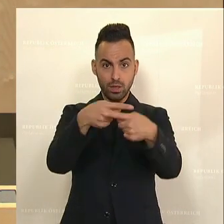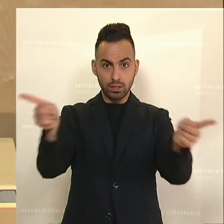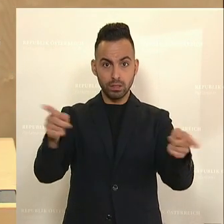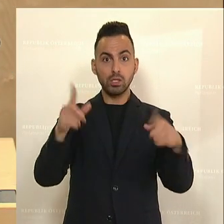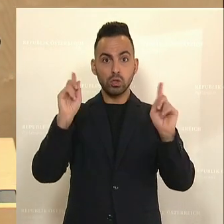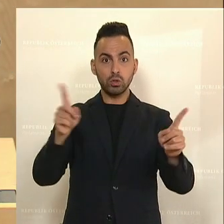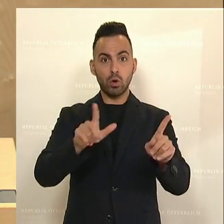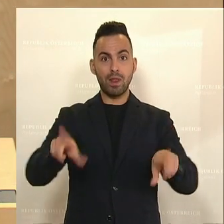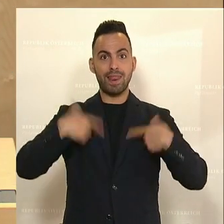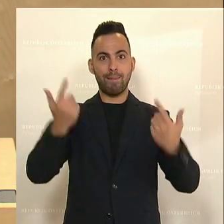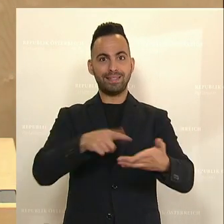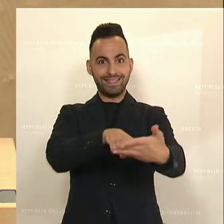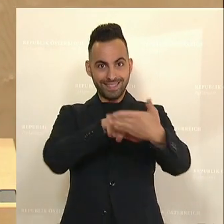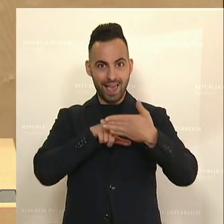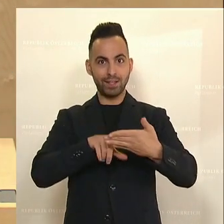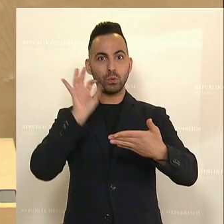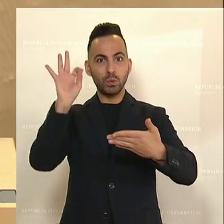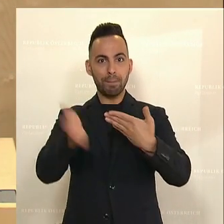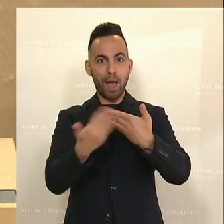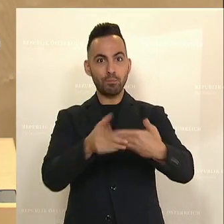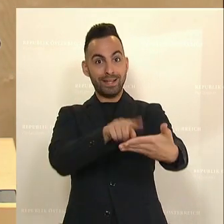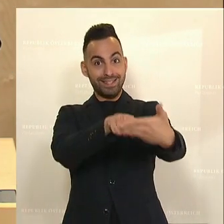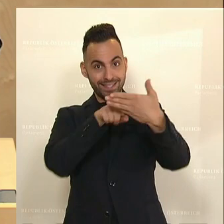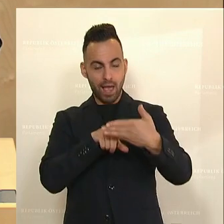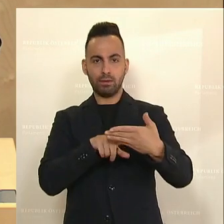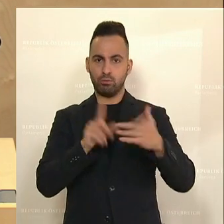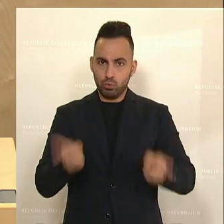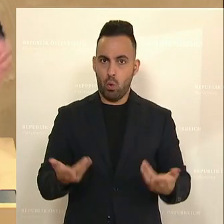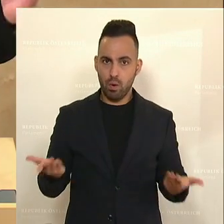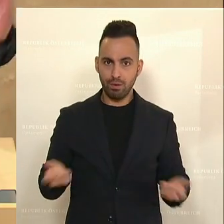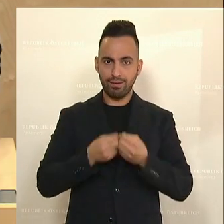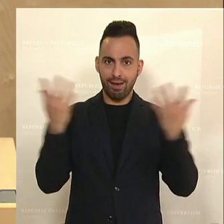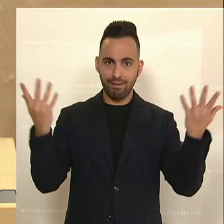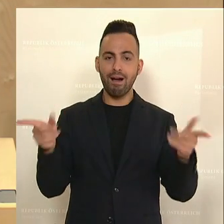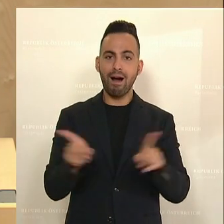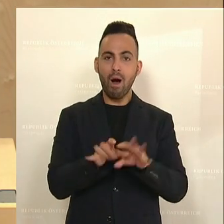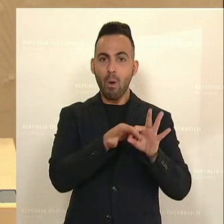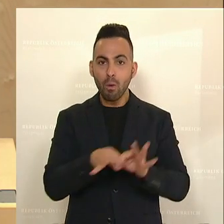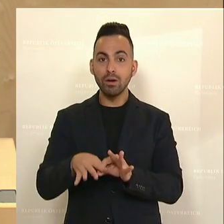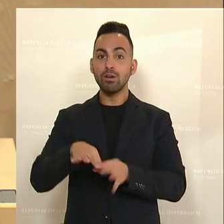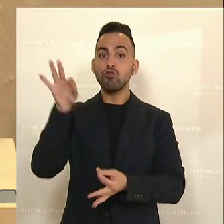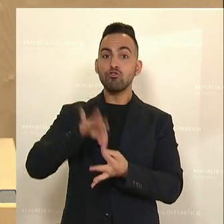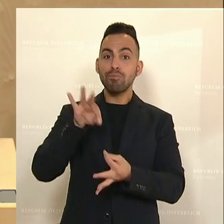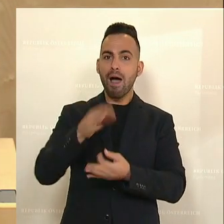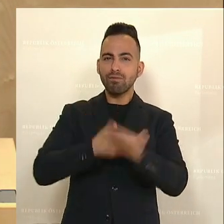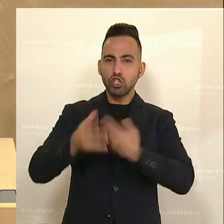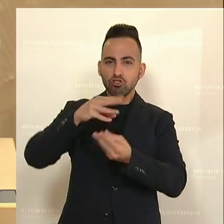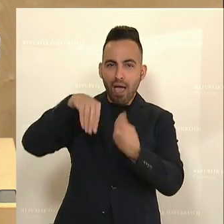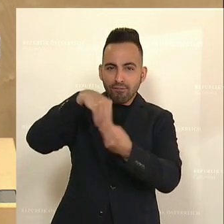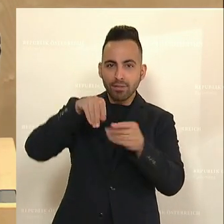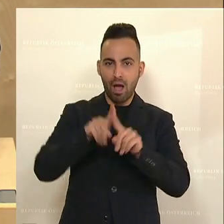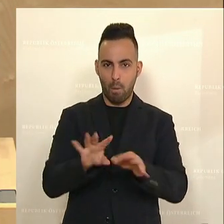vorleben und das als gutes Beispiel auch nach außen geben. Und das Gleiche gilt natürlich beim sparsamen Wirtschaften.